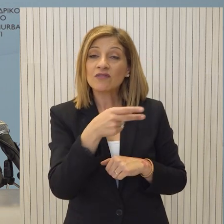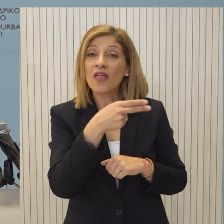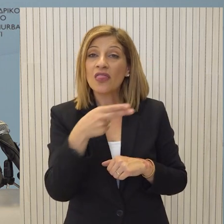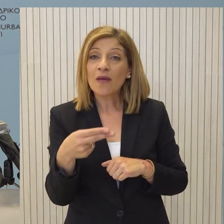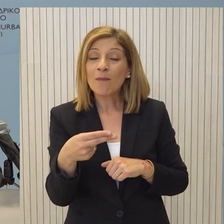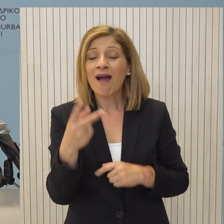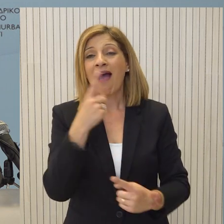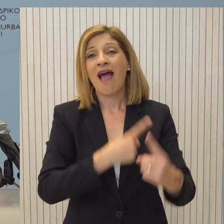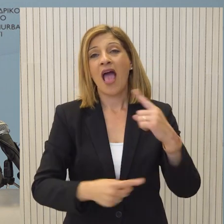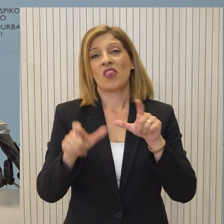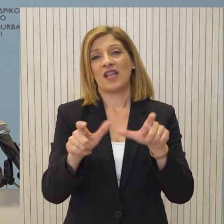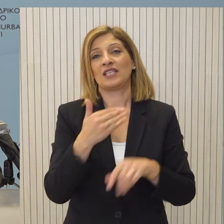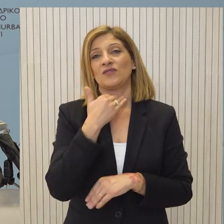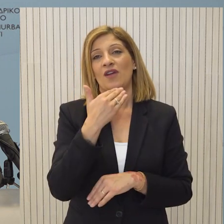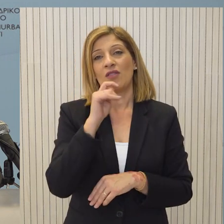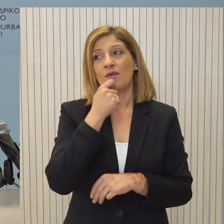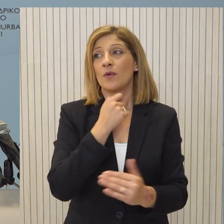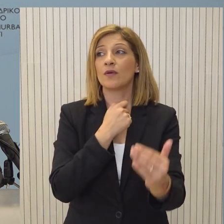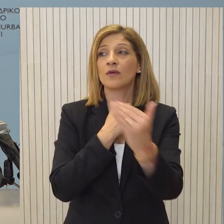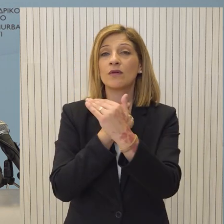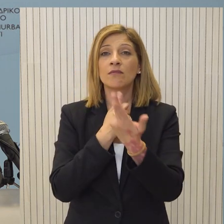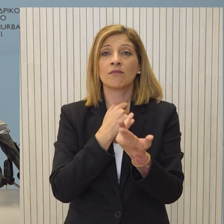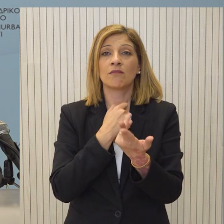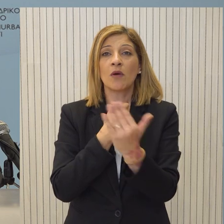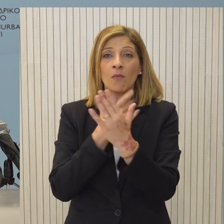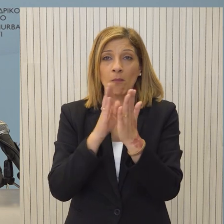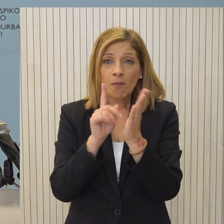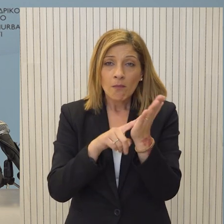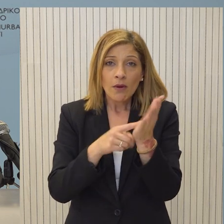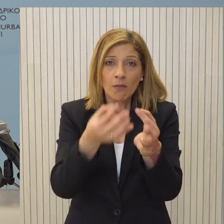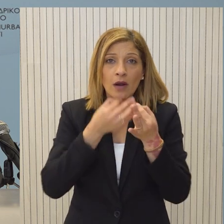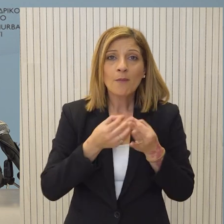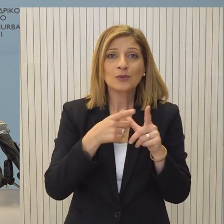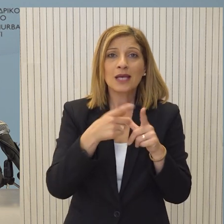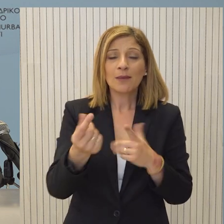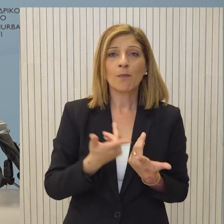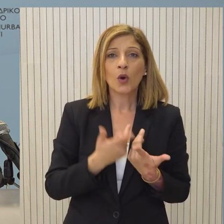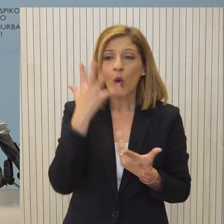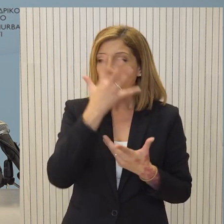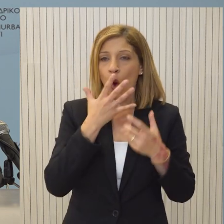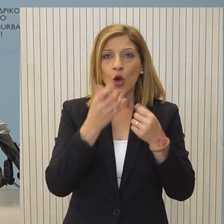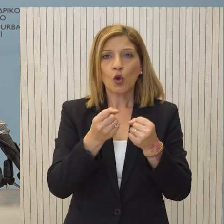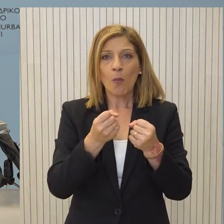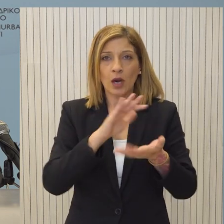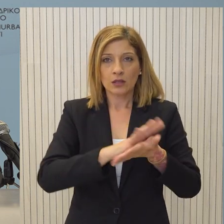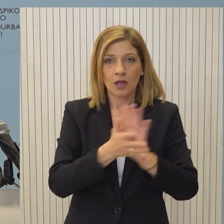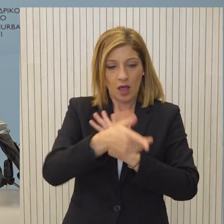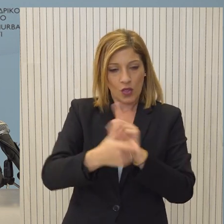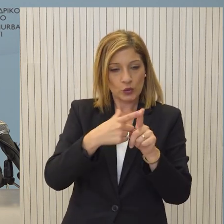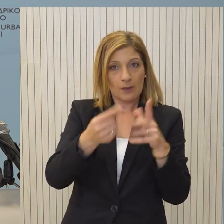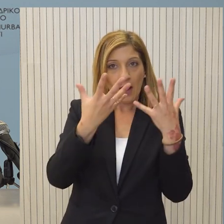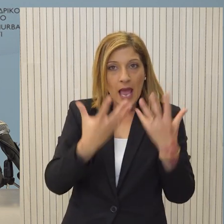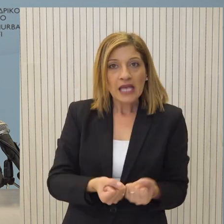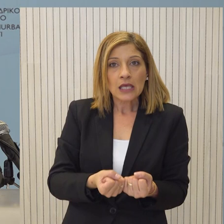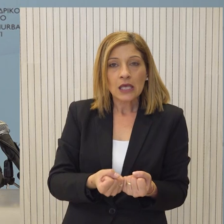προηγουμένως πάπτων της εθνικής ασφάλειας Κύριε Πρόσβου, η αφορά την Κύπρο πώς θα σας χρησιμοποιήσετε αν έχουμε τρομοκρατητήσεις οργανώσεις του ΙΖΑΗ, του ΙΡΑΝ